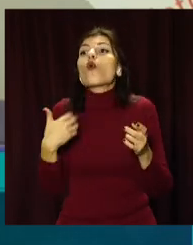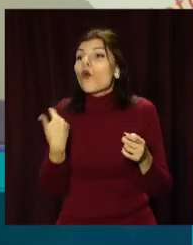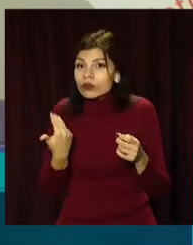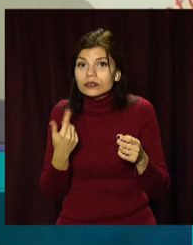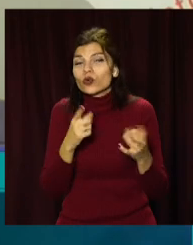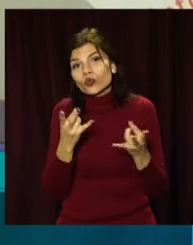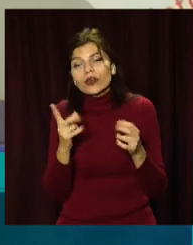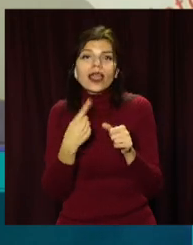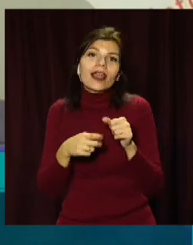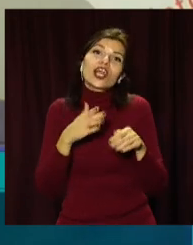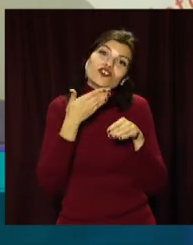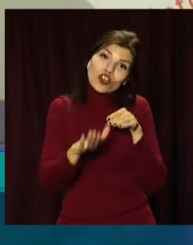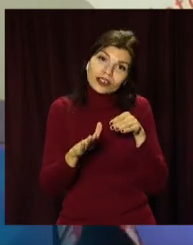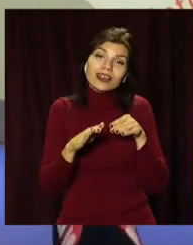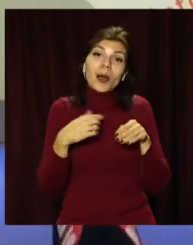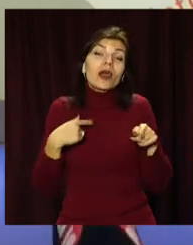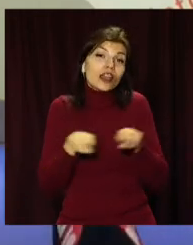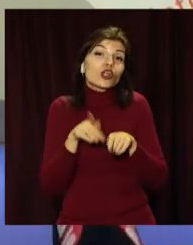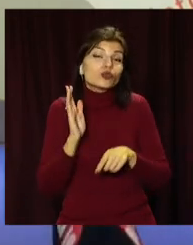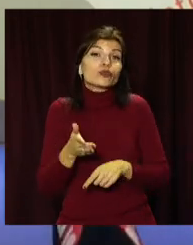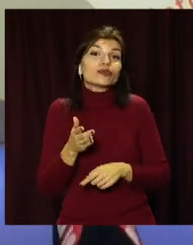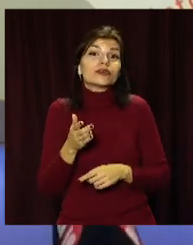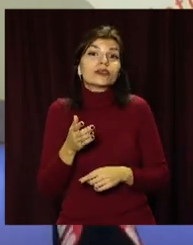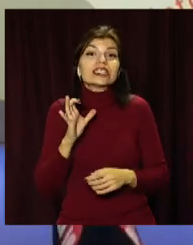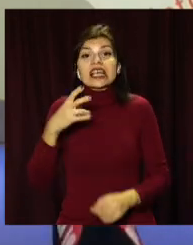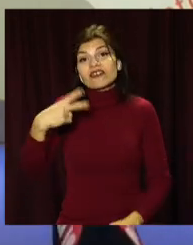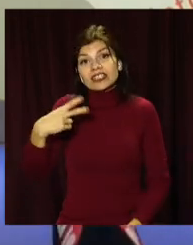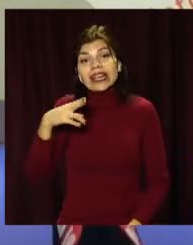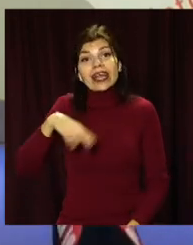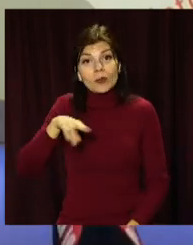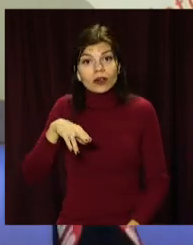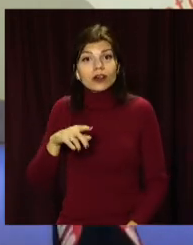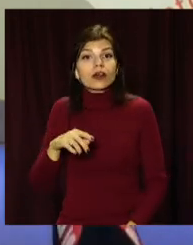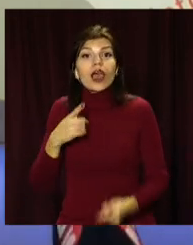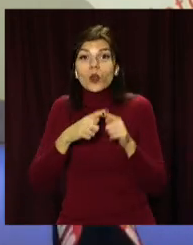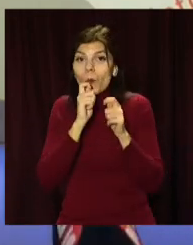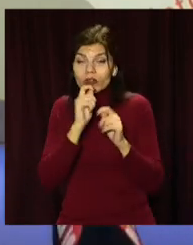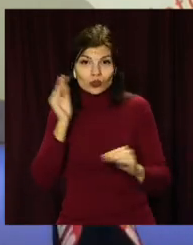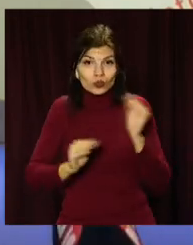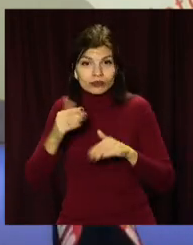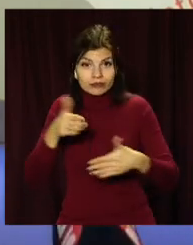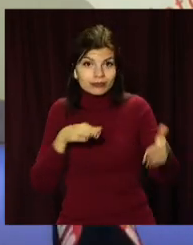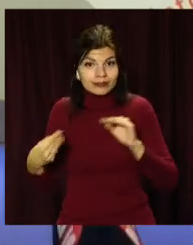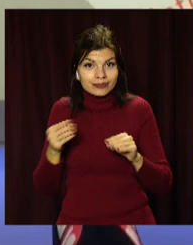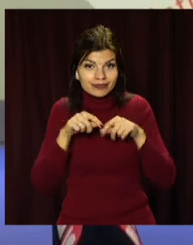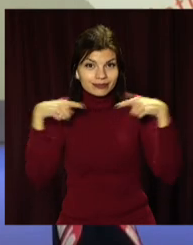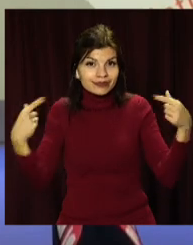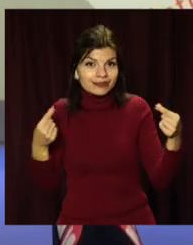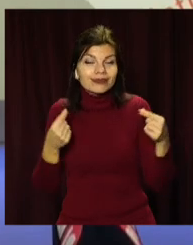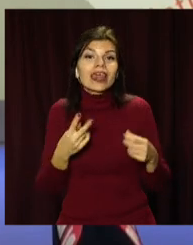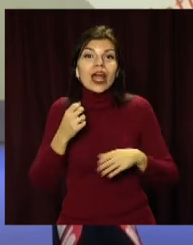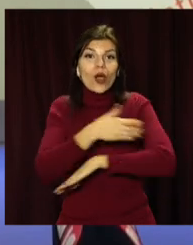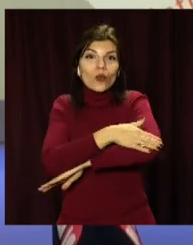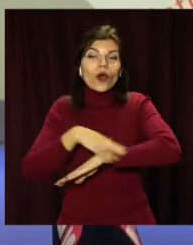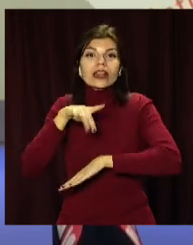потрібен, либо як-то частично. Ми також будемо с 20 декабря ці подарки упаковувати на